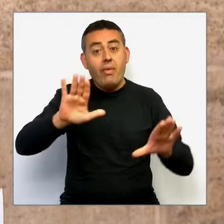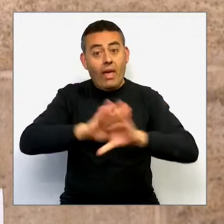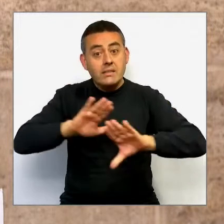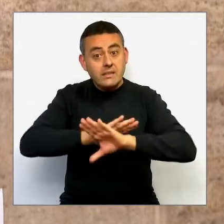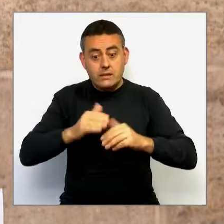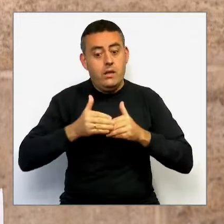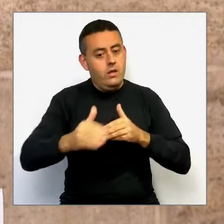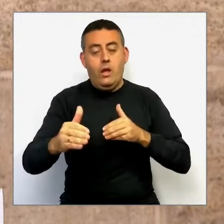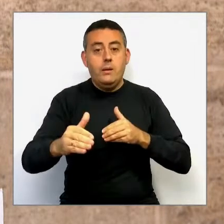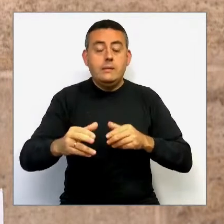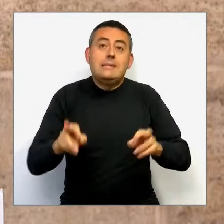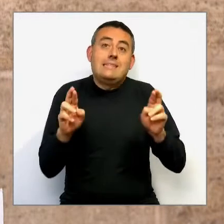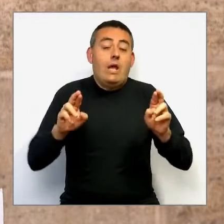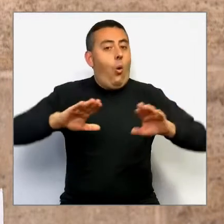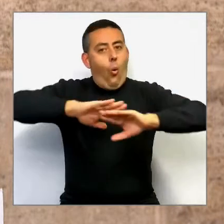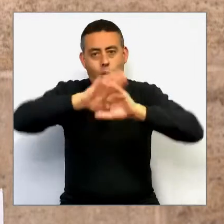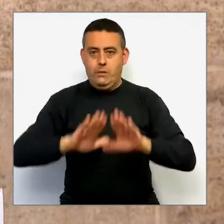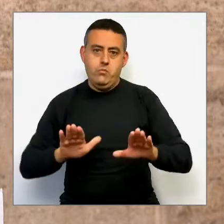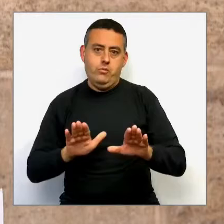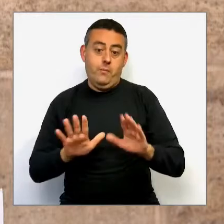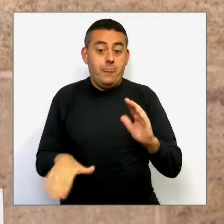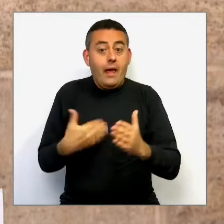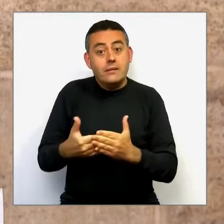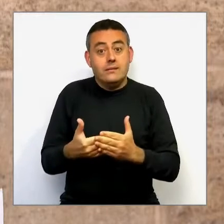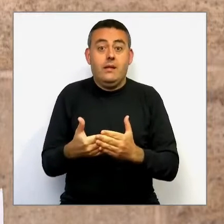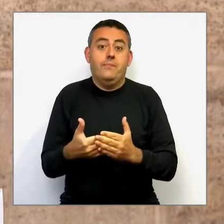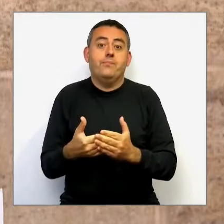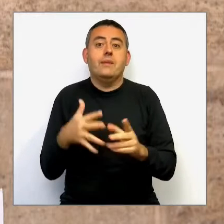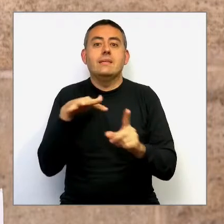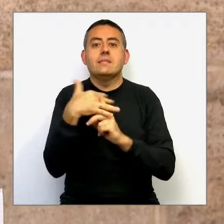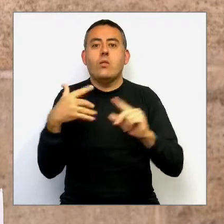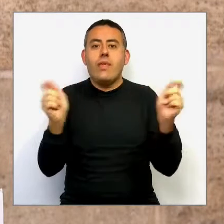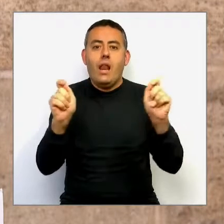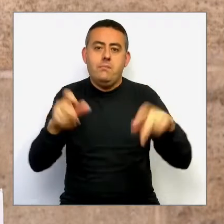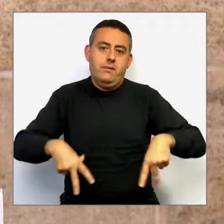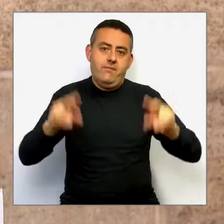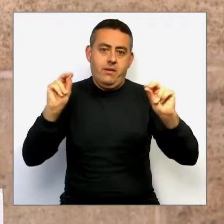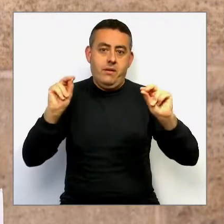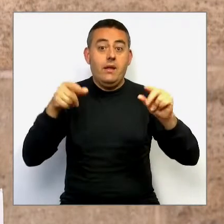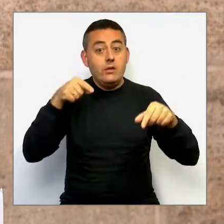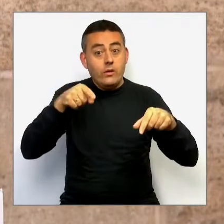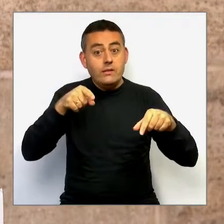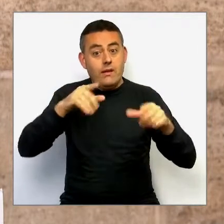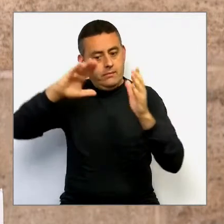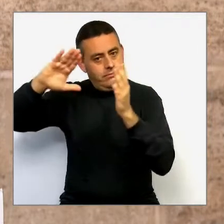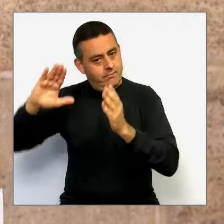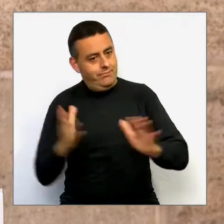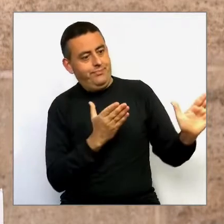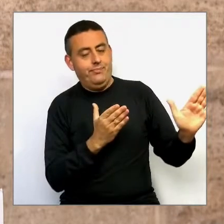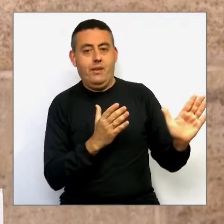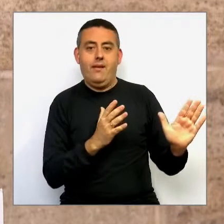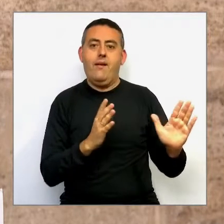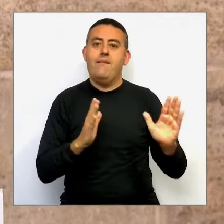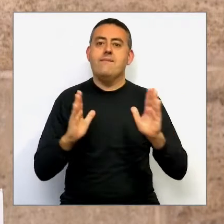que previsiblement acabi l'estat d'alarma i entrem ja en una nova fase. Un